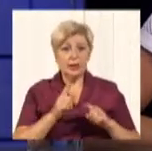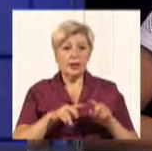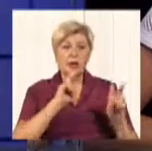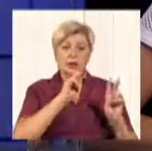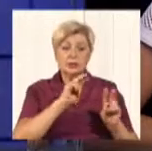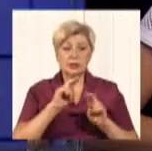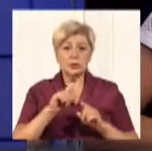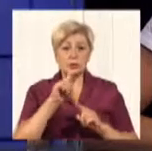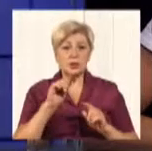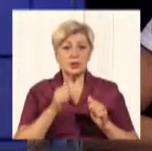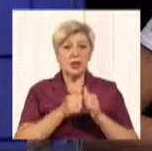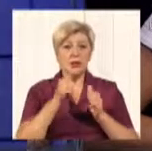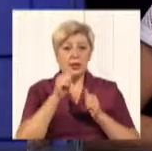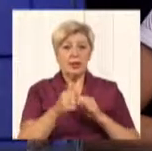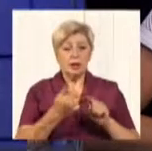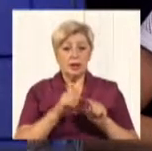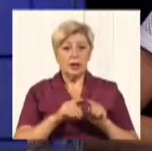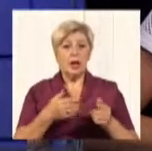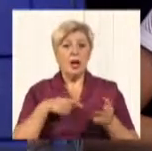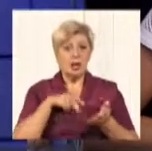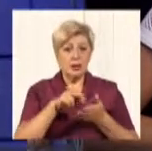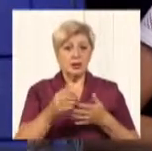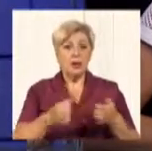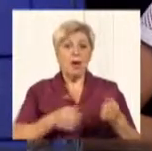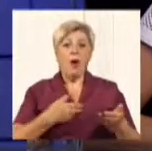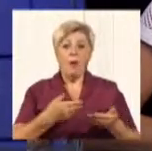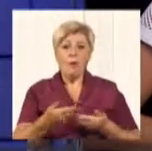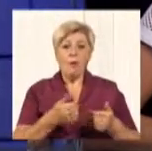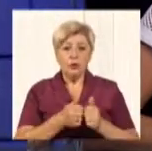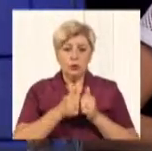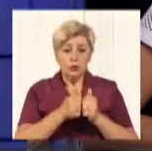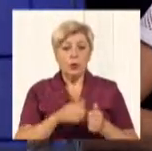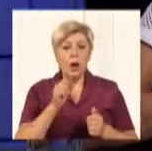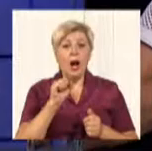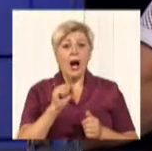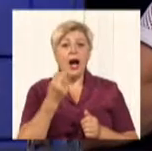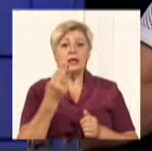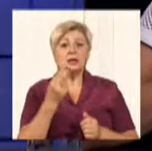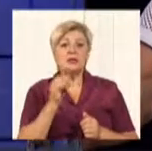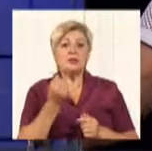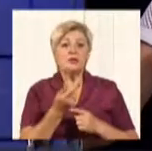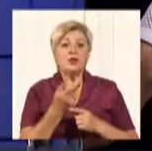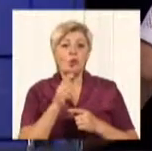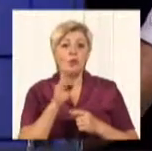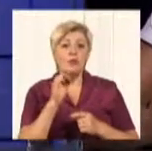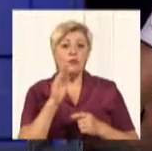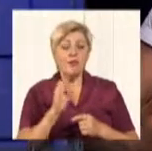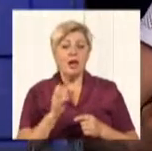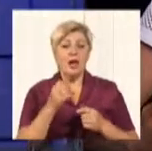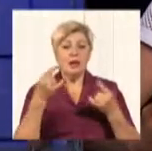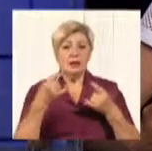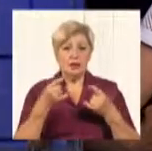прогресом, яка йде в ногу з прогресом, принаймні, намагається. А цифрове телебачення, крім інших суто